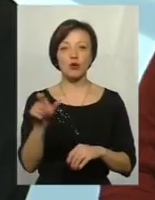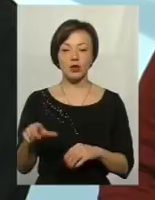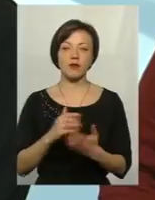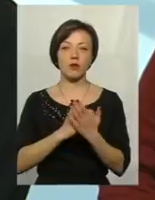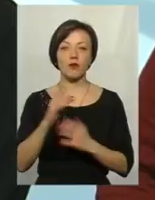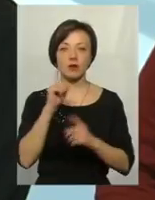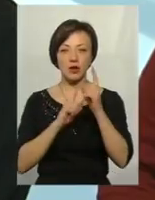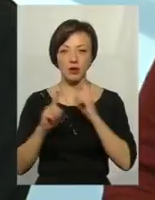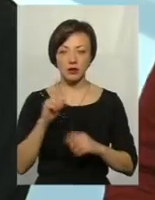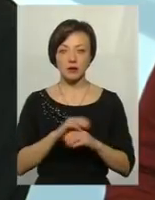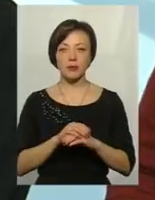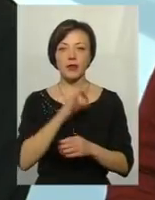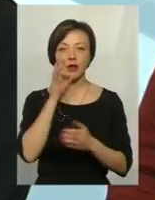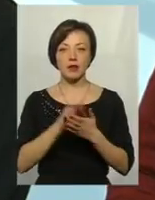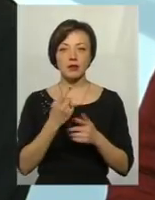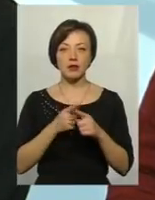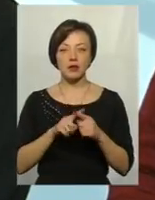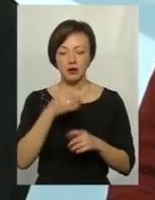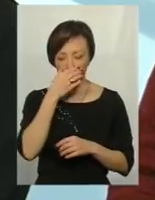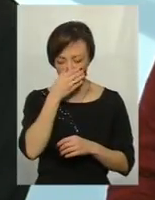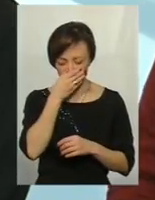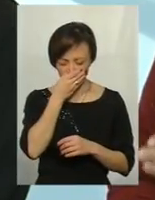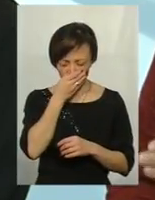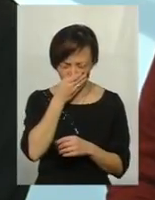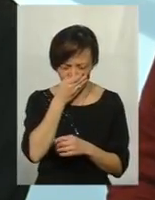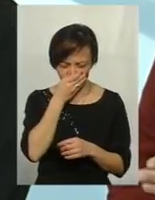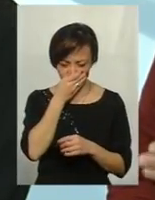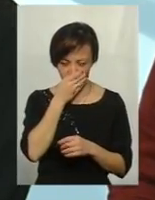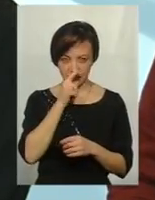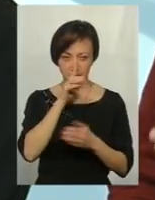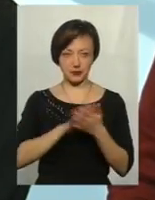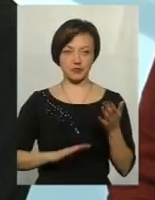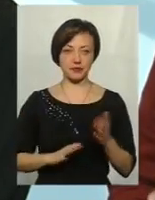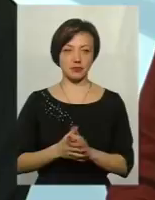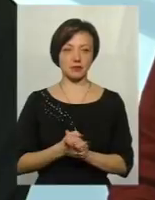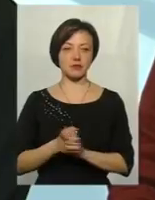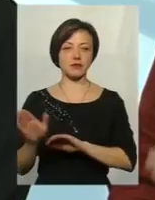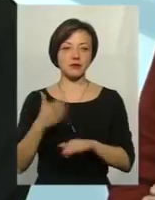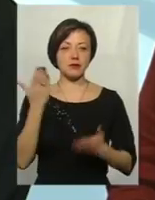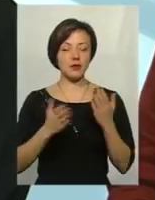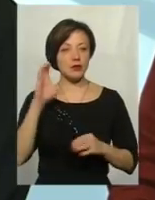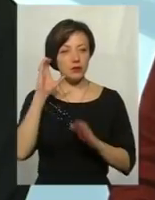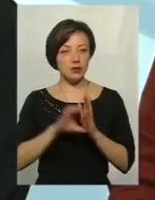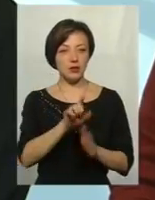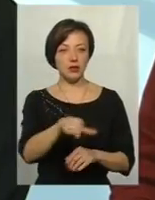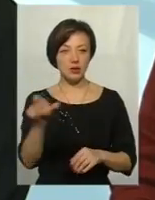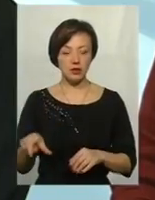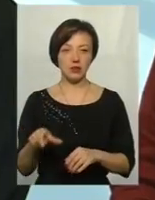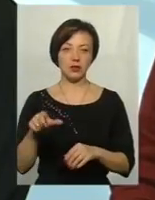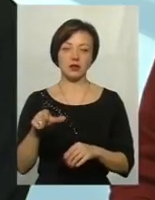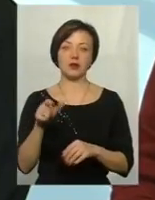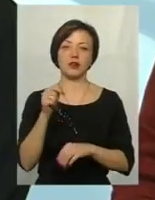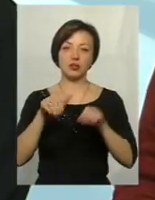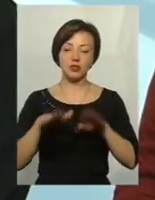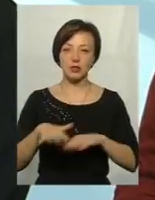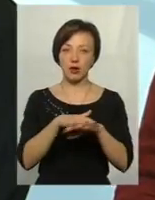Верховній Раді, які є відповідальними за це, але я думаю, що якщо ми будемо дослуховуватися до голосу людей, до голосу народу, якщо б було це рішення РНБО